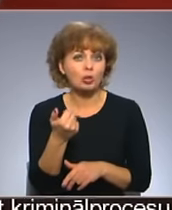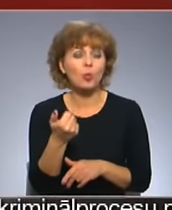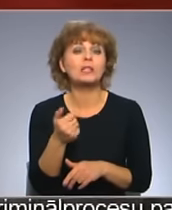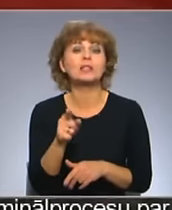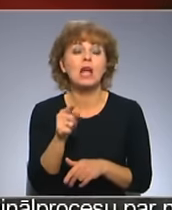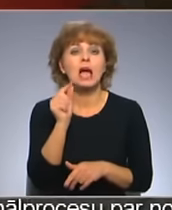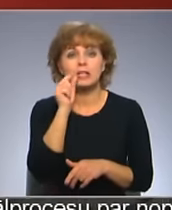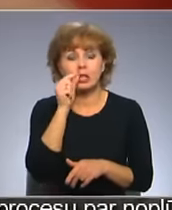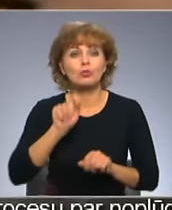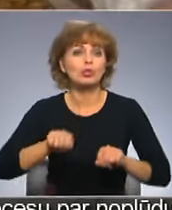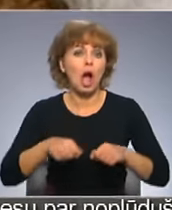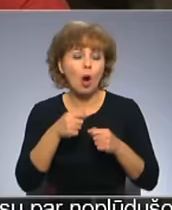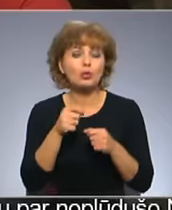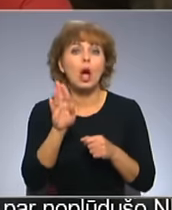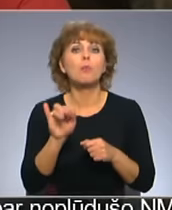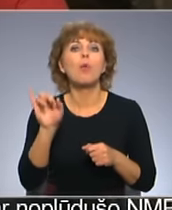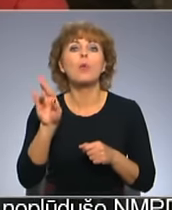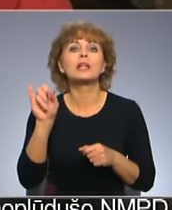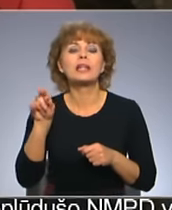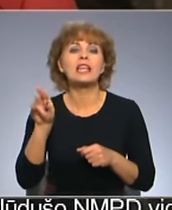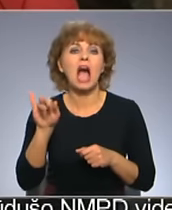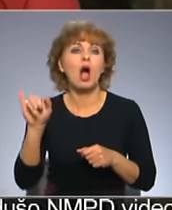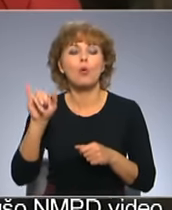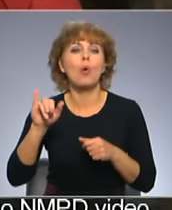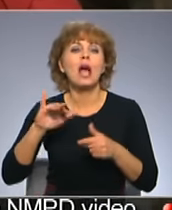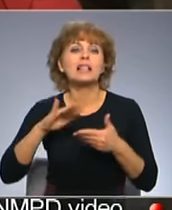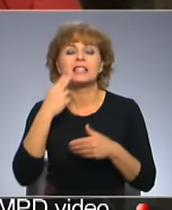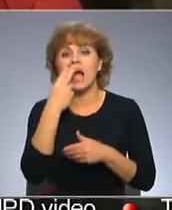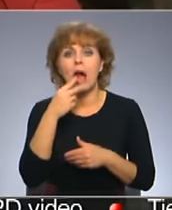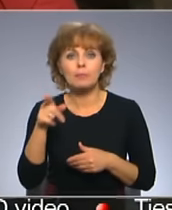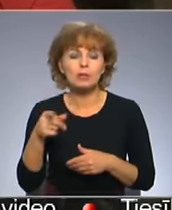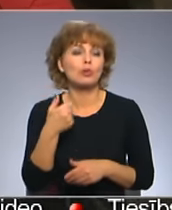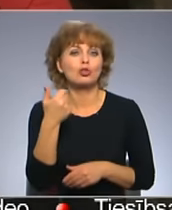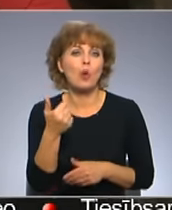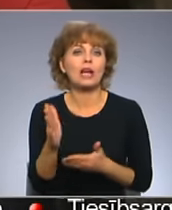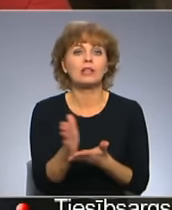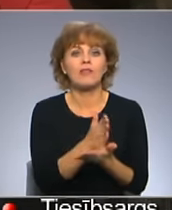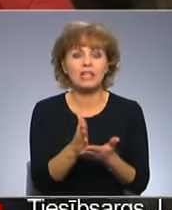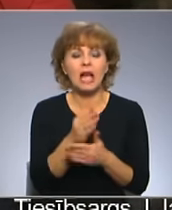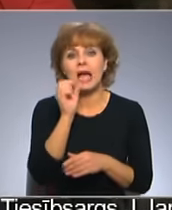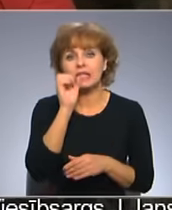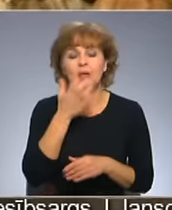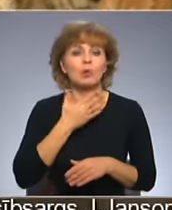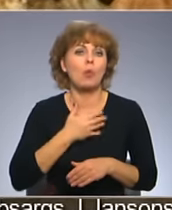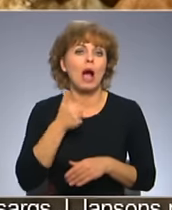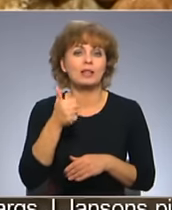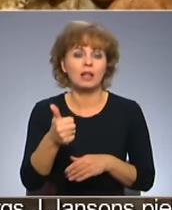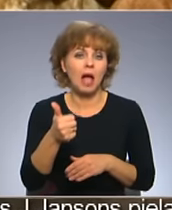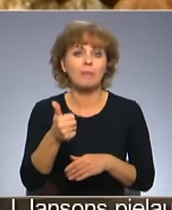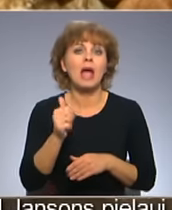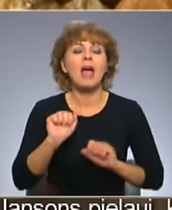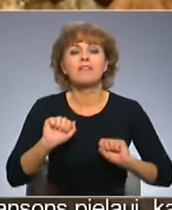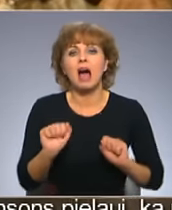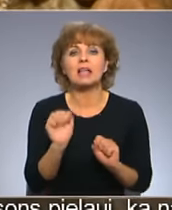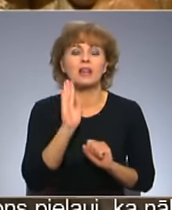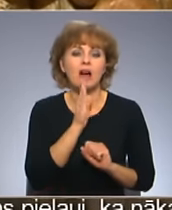selekcionētos zīriņus audzē arī Burtnieku novada atzelviešu saimniecībā. Šogad rāža bijusi vidēji, tomēr zīriņi padavušies lieli un vēsā vasara